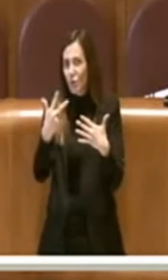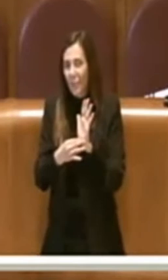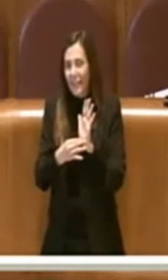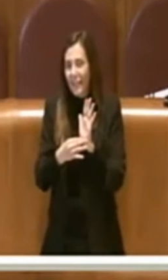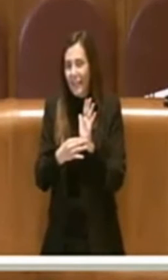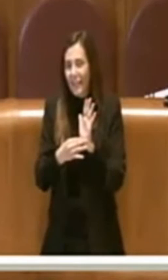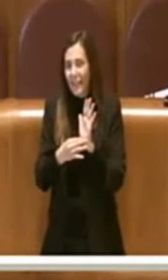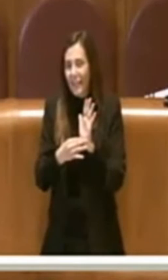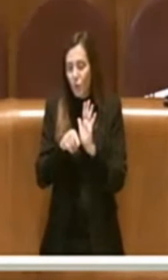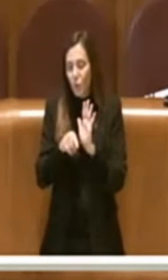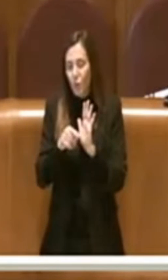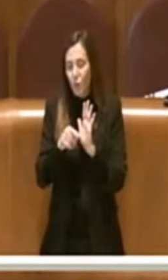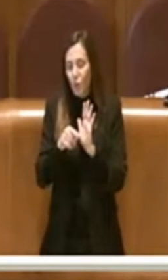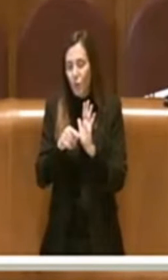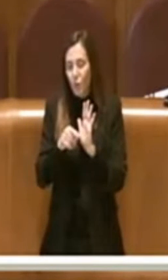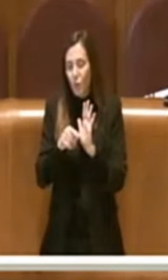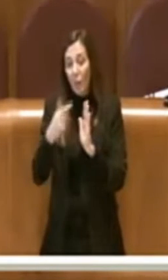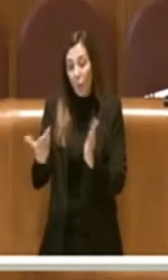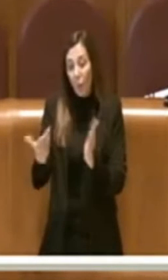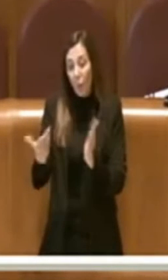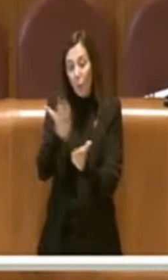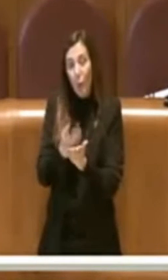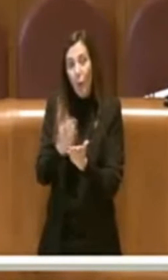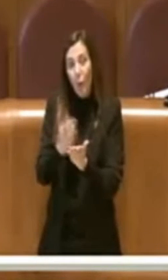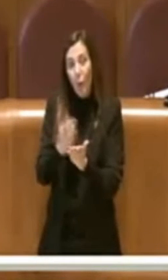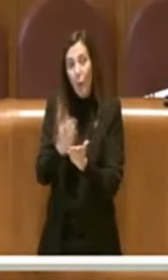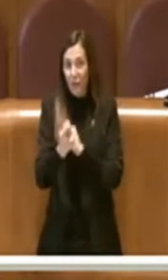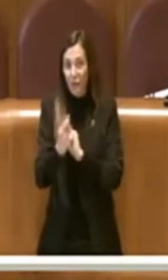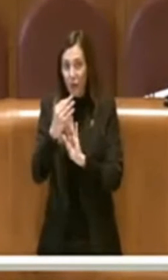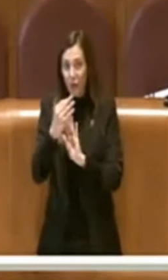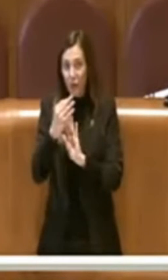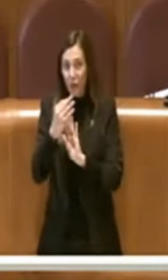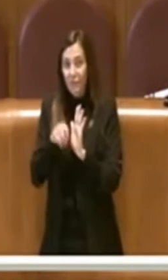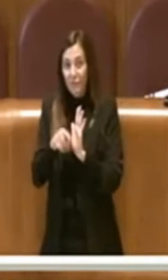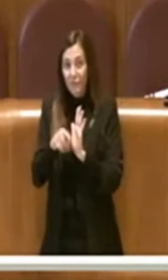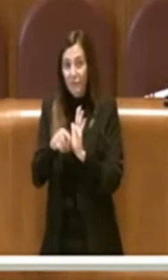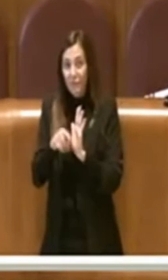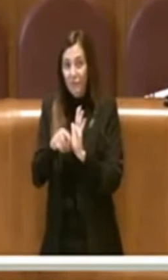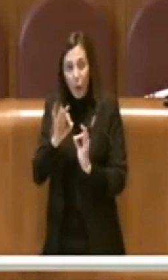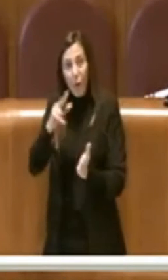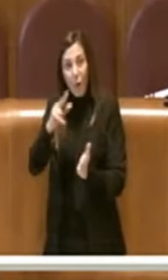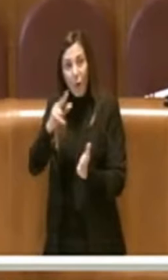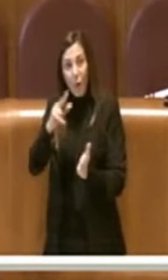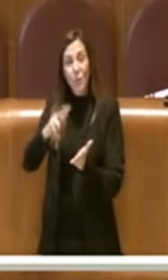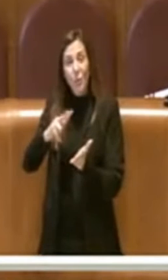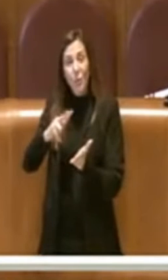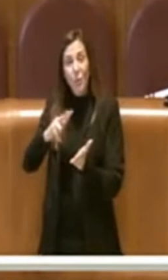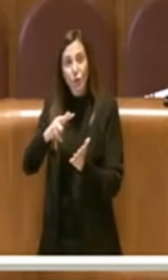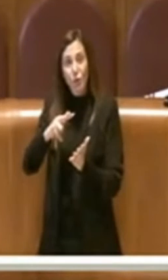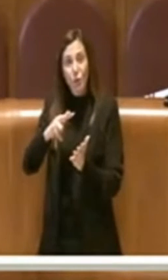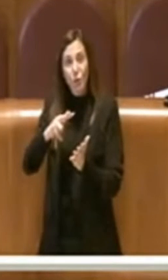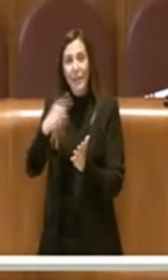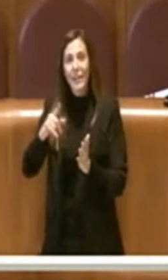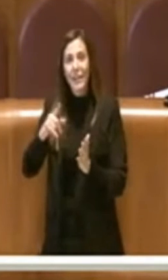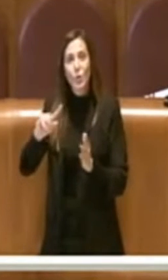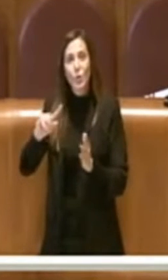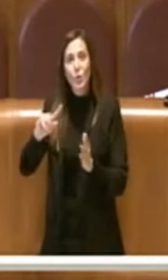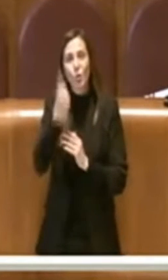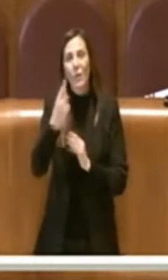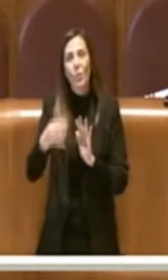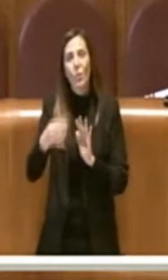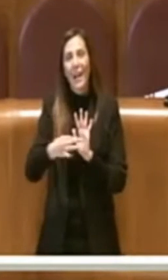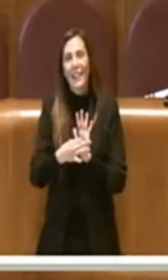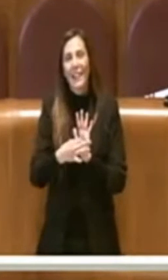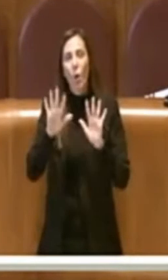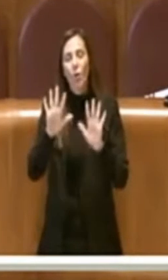ne è in un certo senso questa proposta e modifica di regolamento ne è l'attuazione in particolare dell'articolo 10